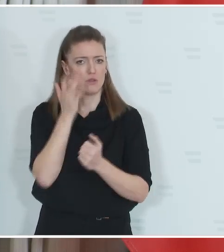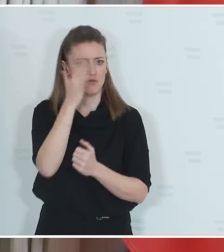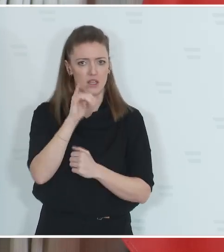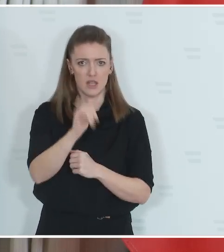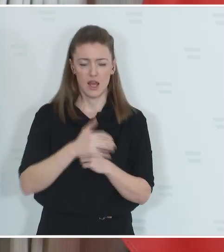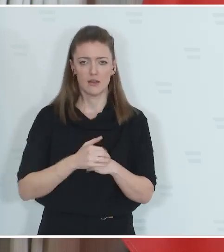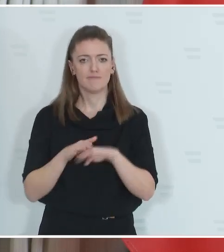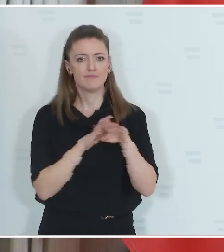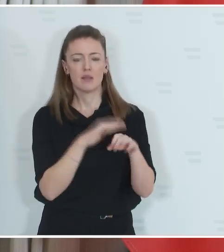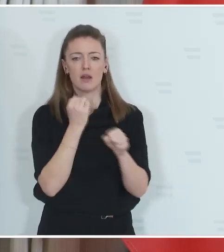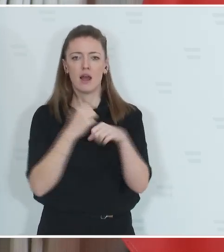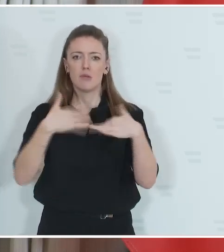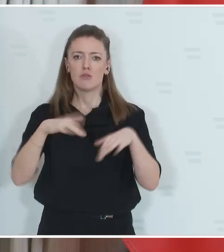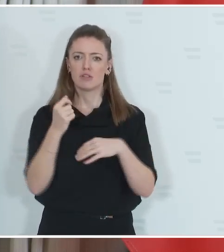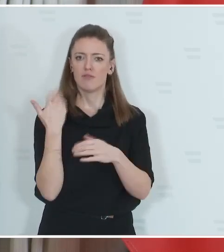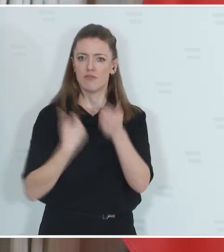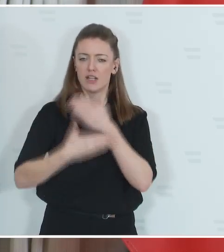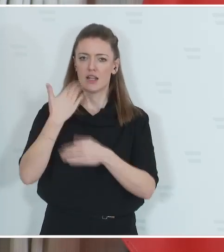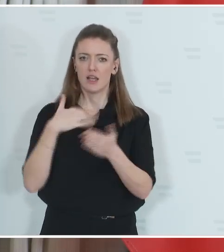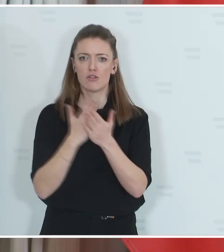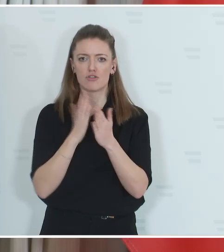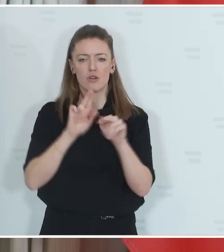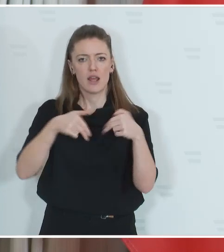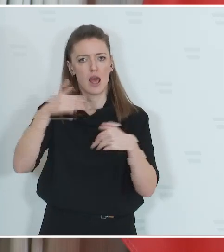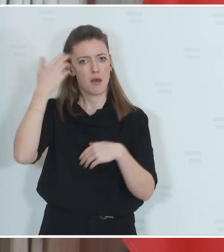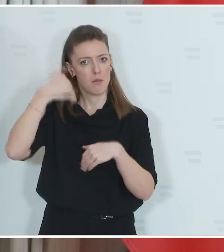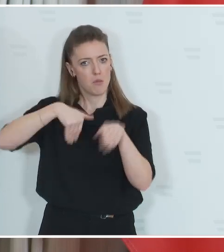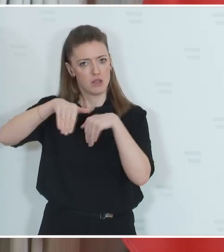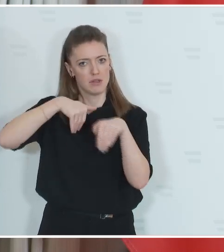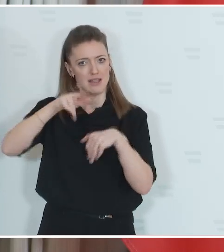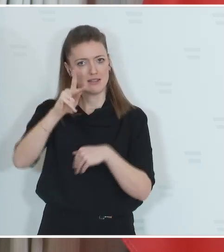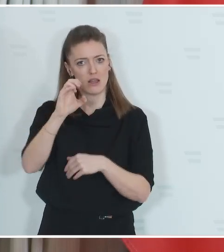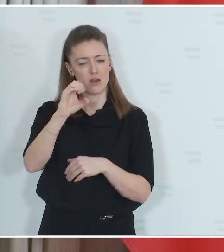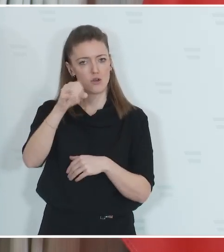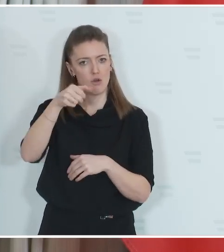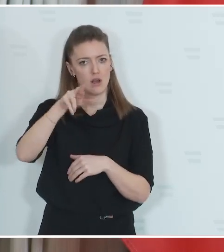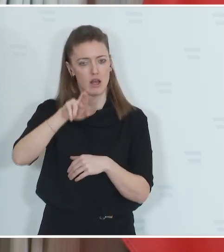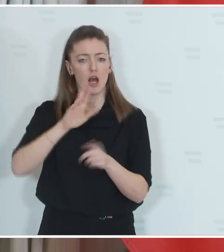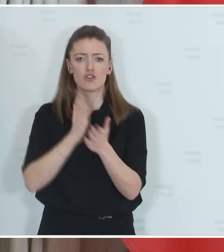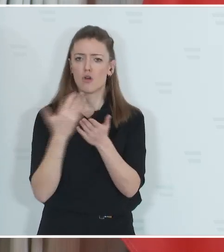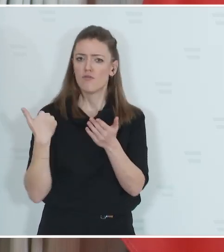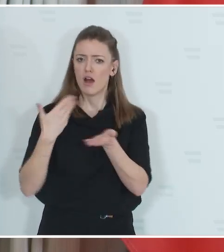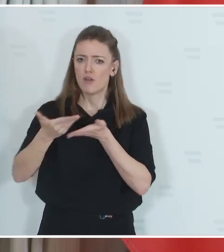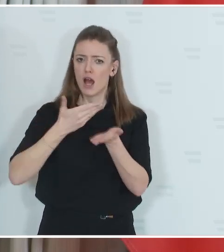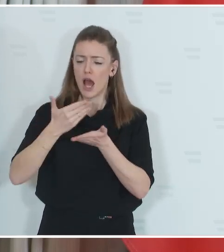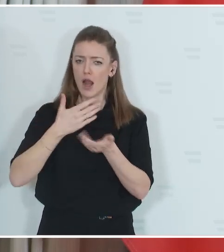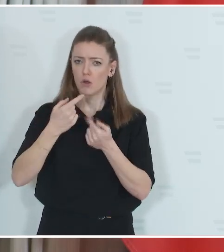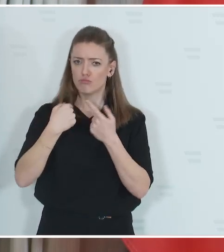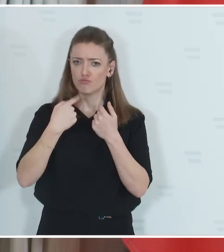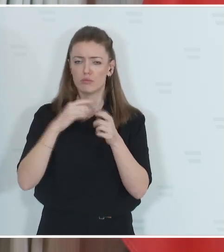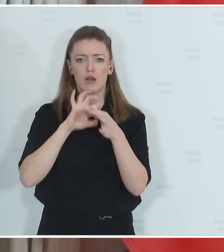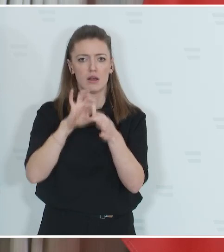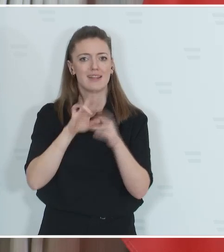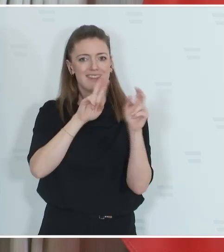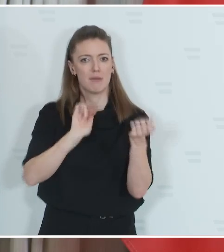wir haben ja schon in der Vergangenheit mit Bundesminister Kocher Verhandlungen geführt zum Thema Reform